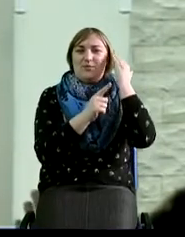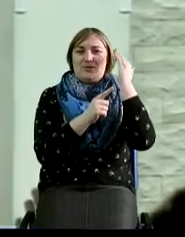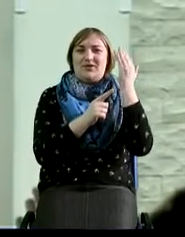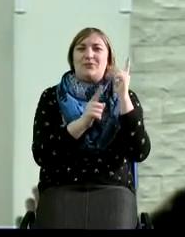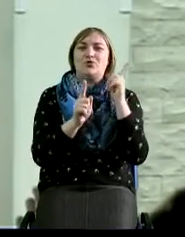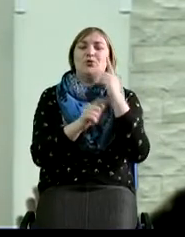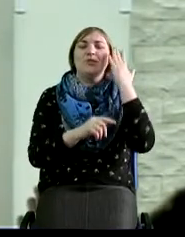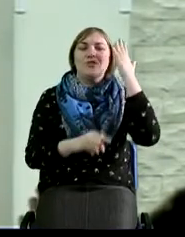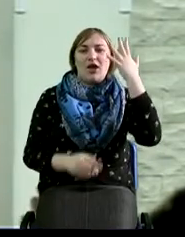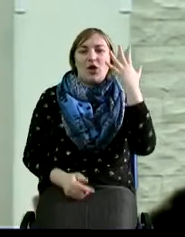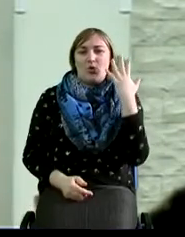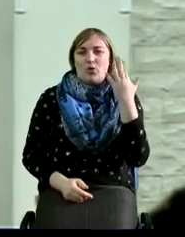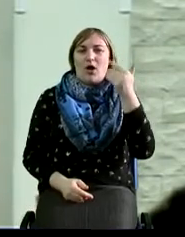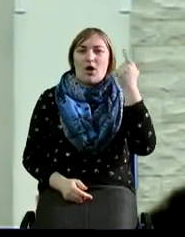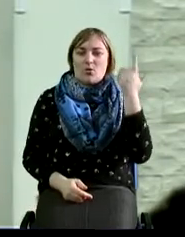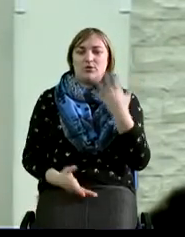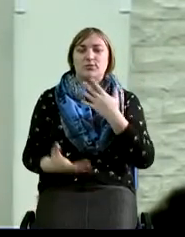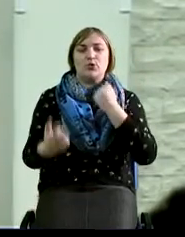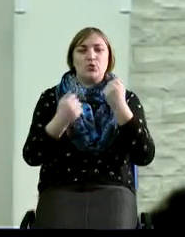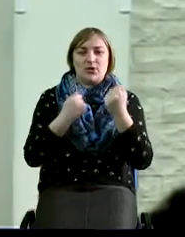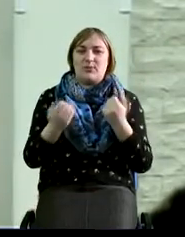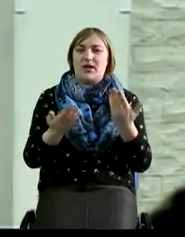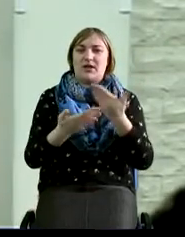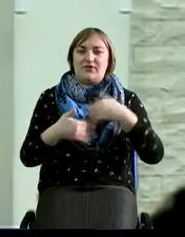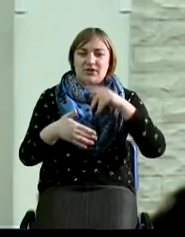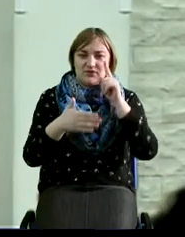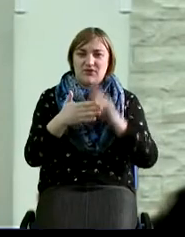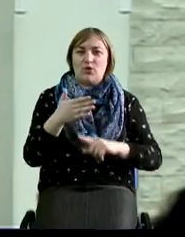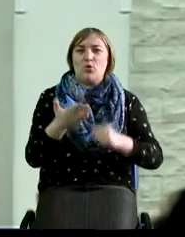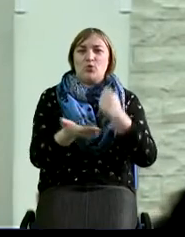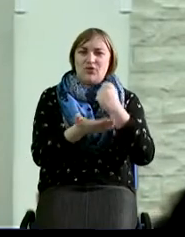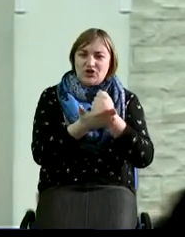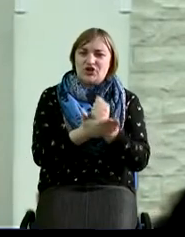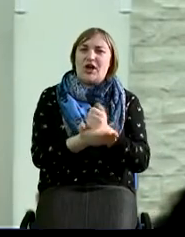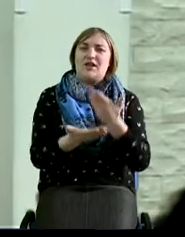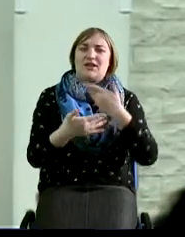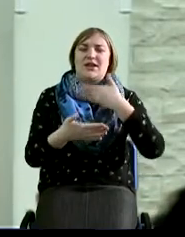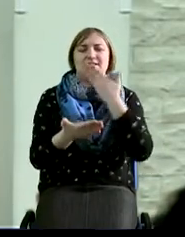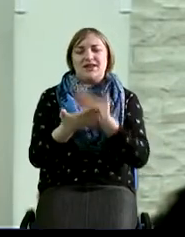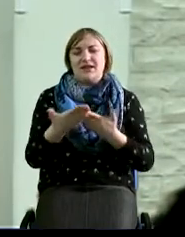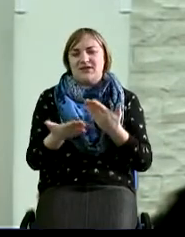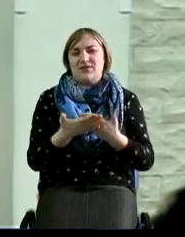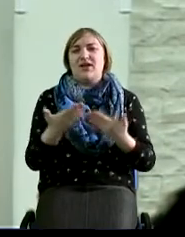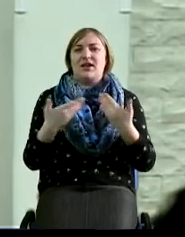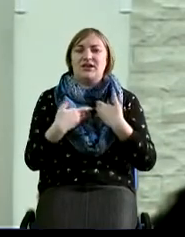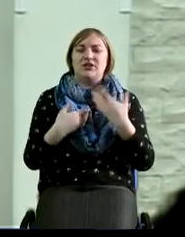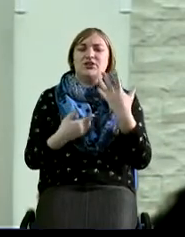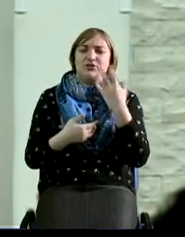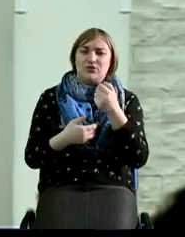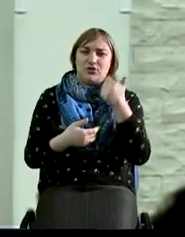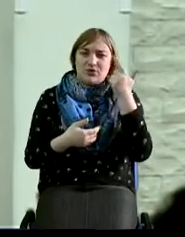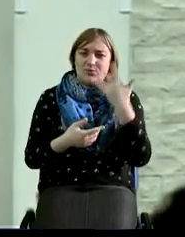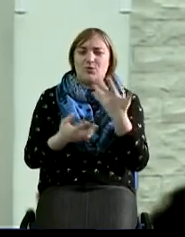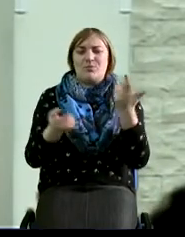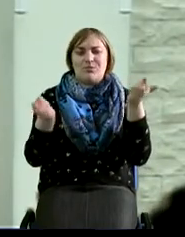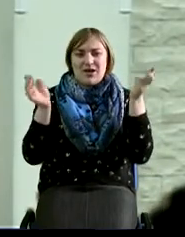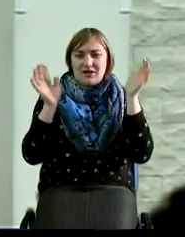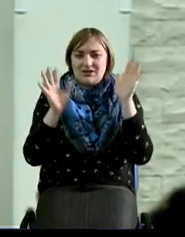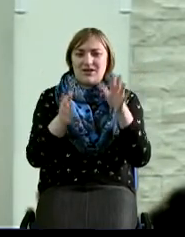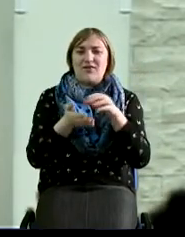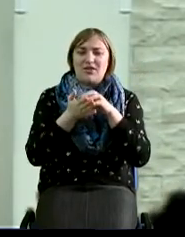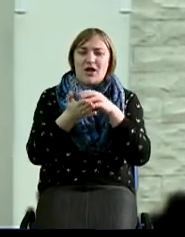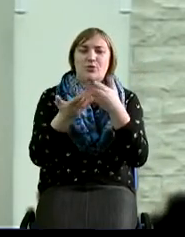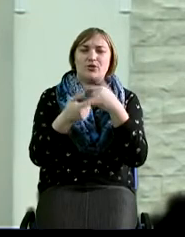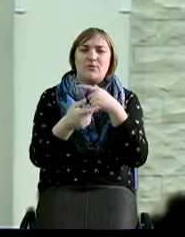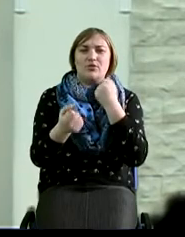чтобы Твоя рука, Господь, она укрепляла нас веру, утверждала нас, наставляла нас. Также, Господь, благослови нас и даруй нам